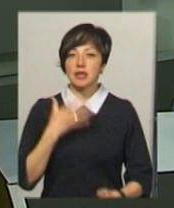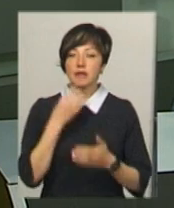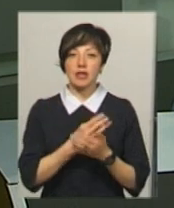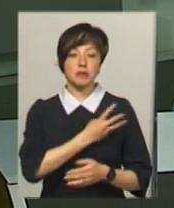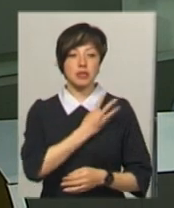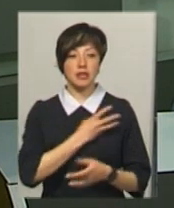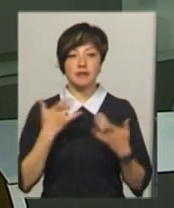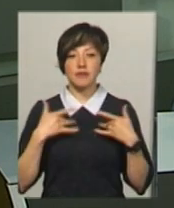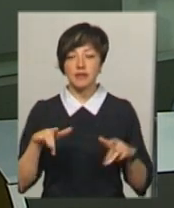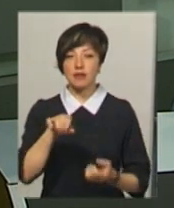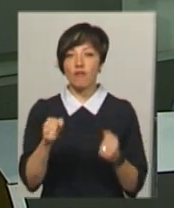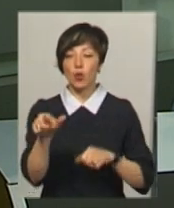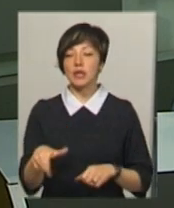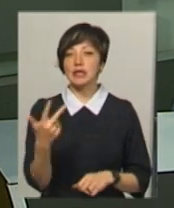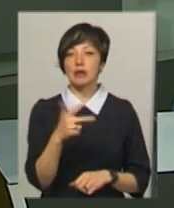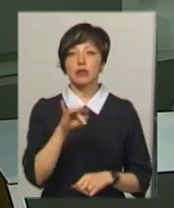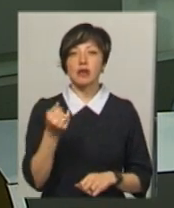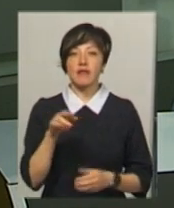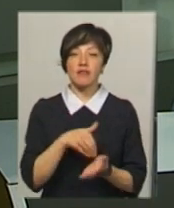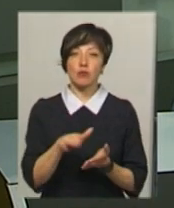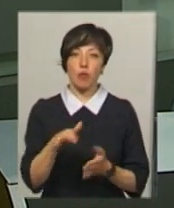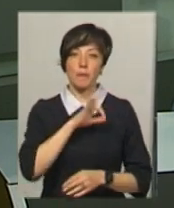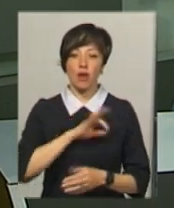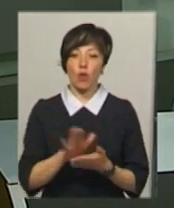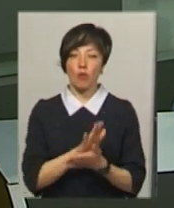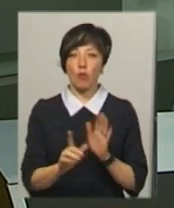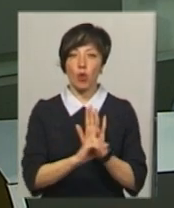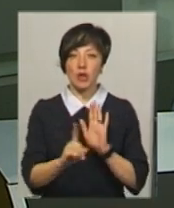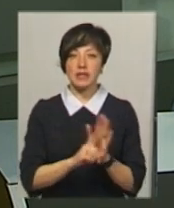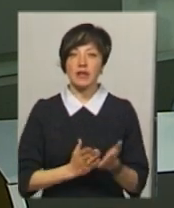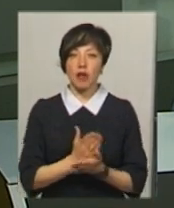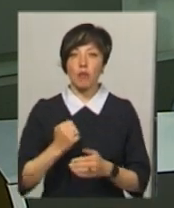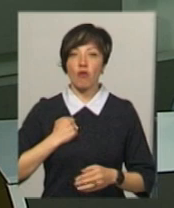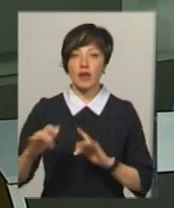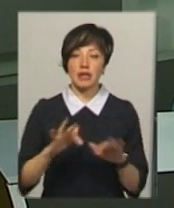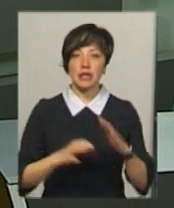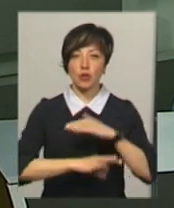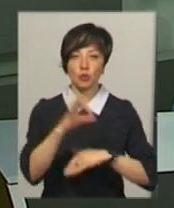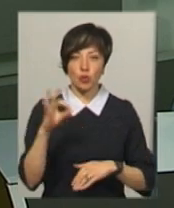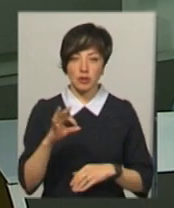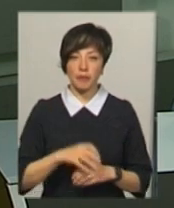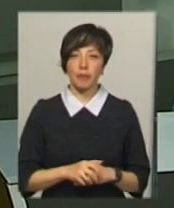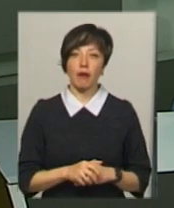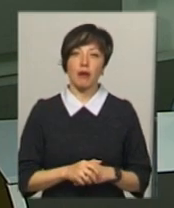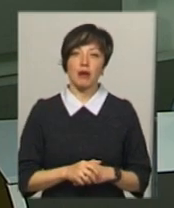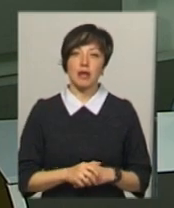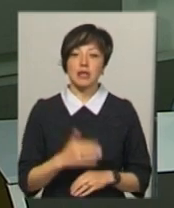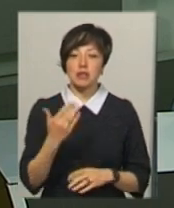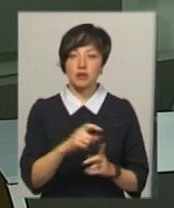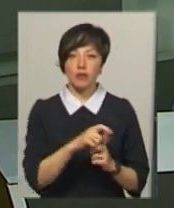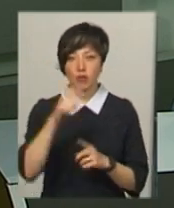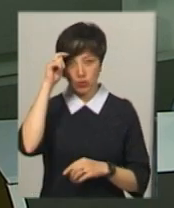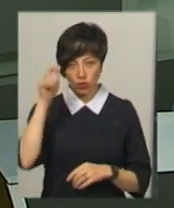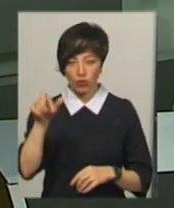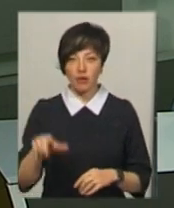бажанням звільнився водій, який 3 травня відмовив у пільговому проїзді ветерану бойових дій на Сході Олександру Дерморосу. За словами